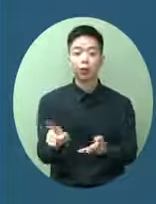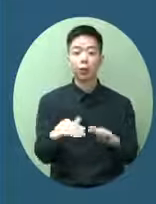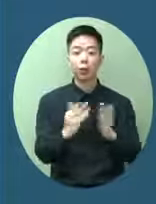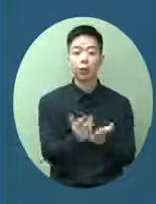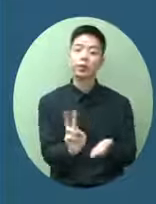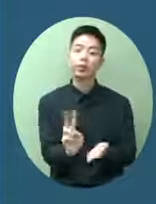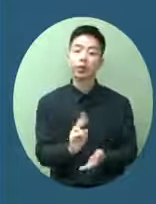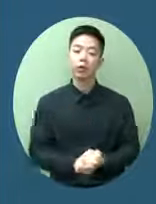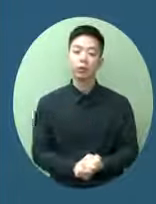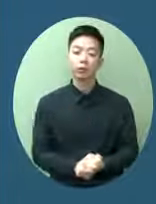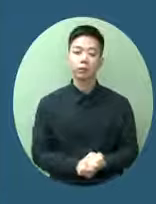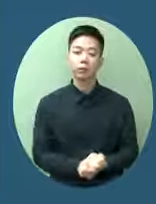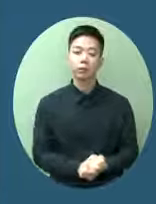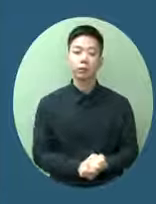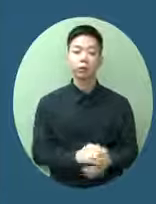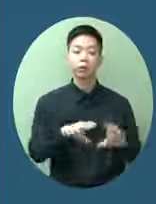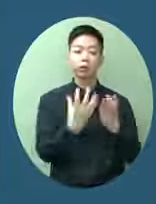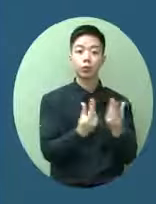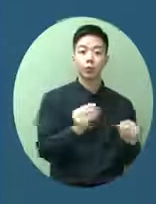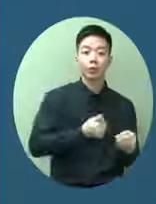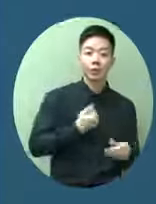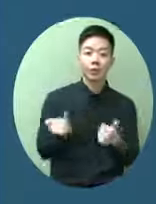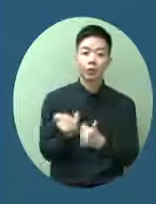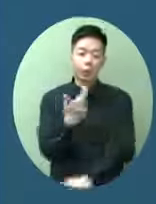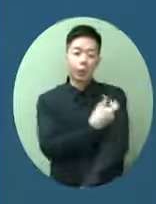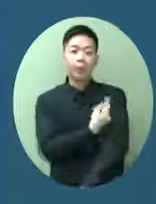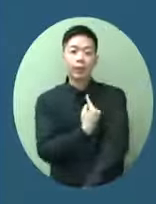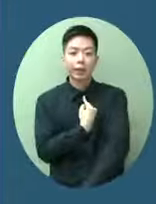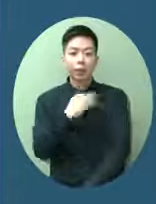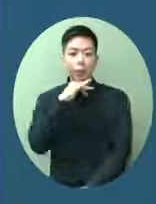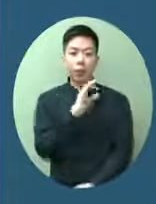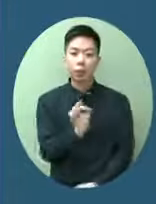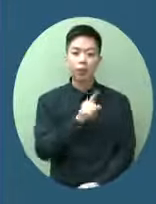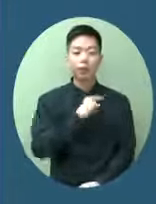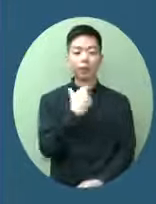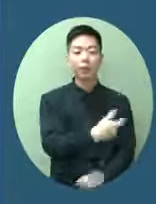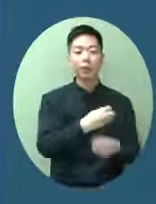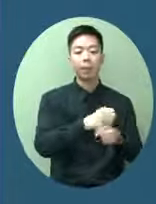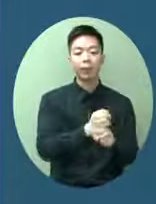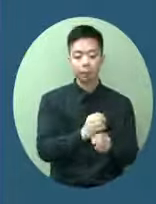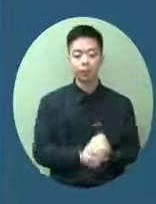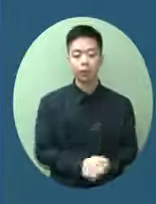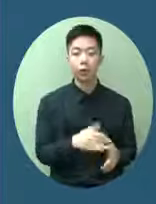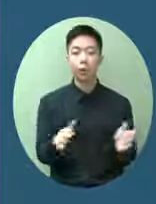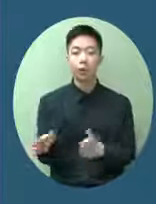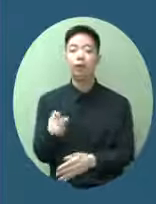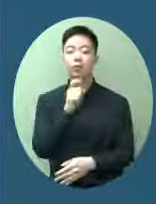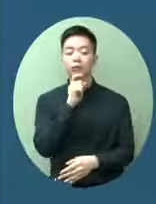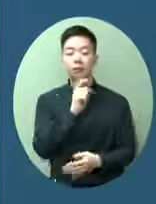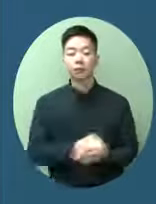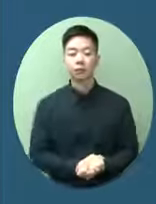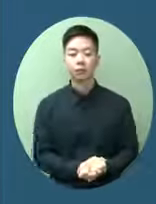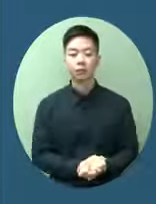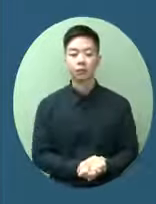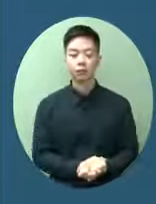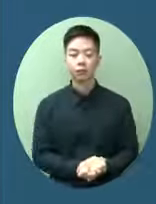園的教職員學生是需要接種疫苗否則是需要自費來對病毒檢測對於